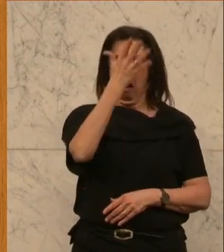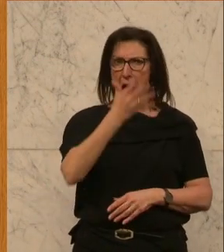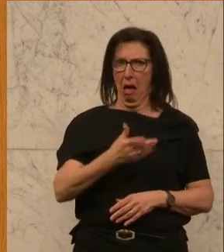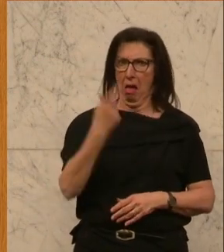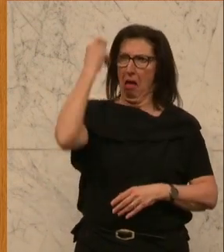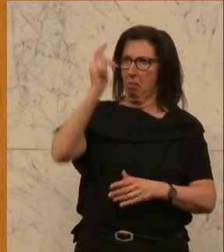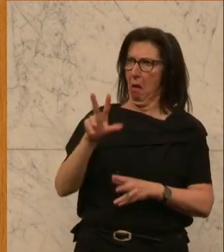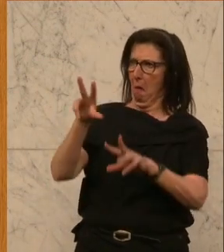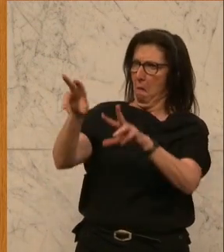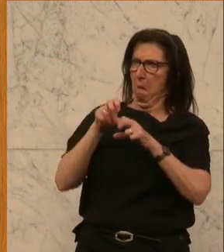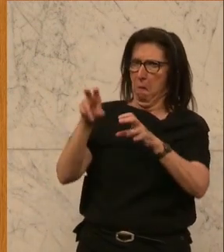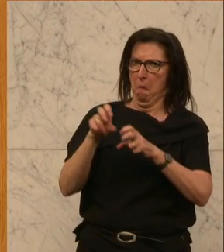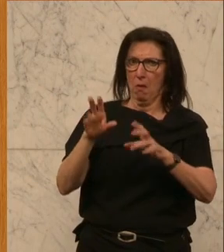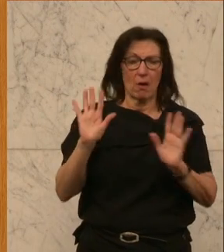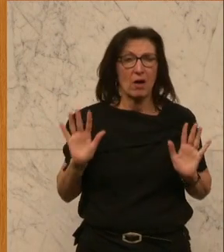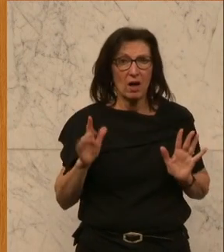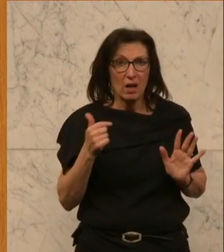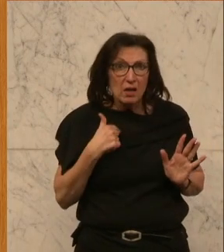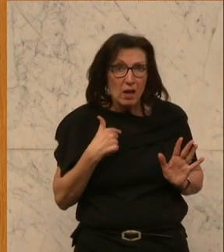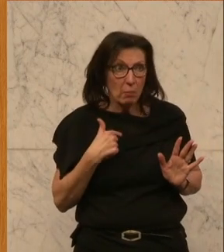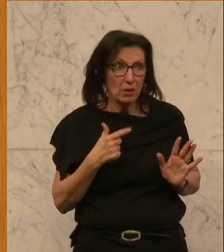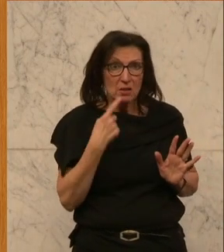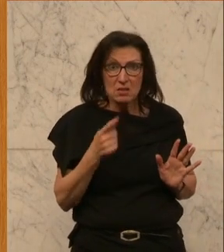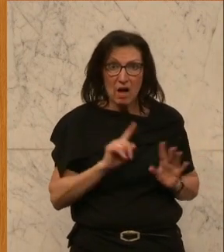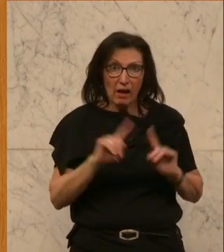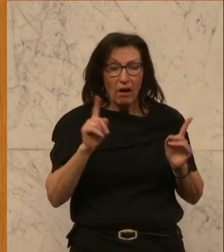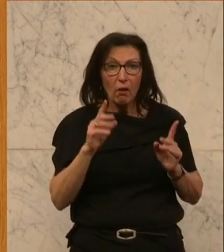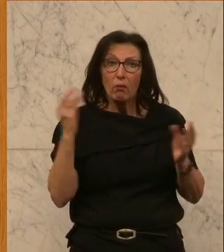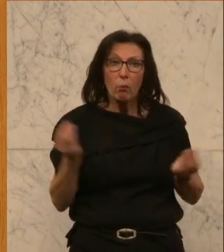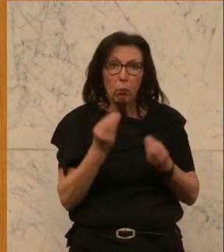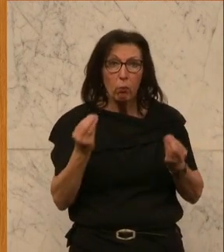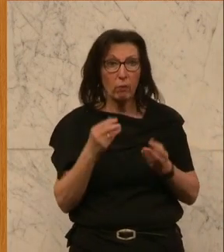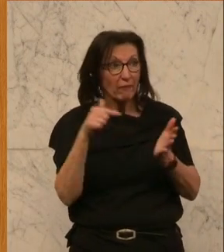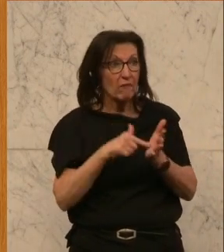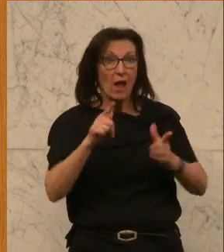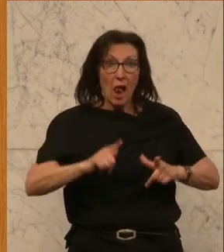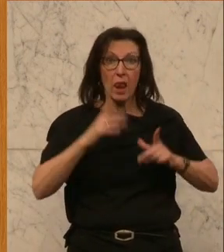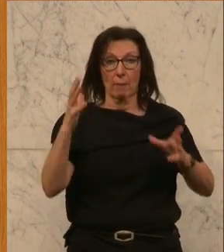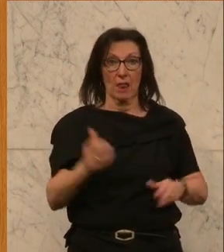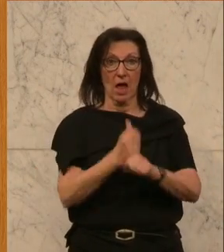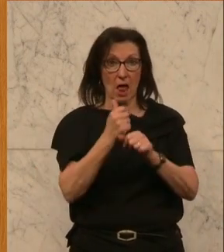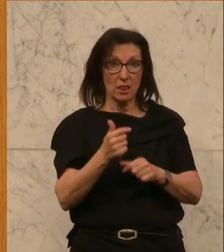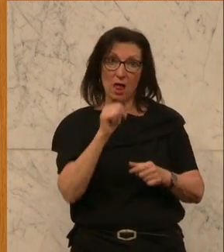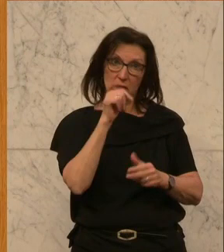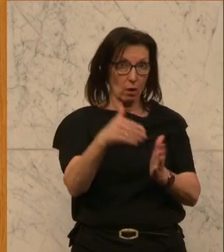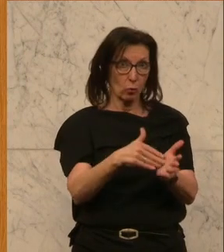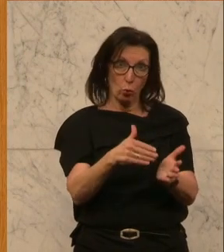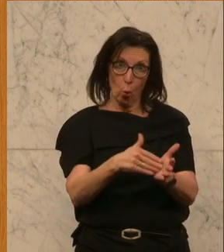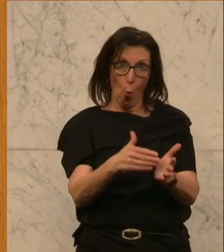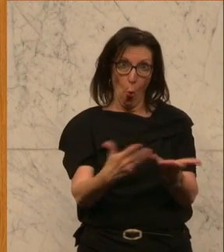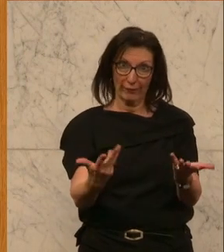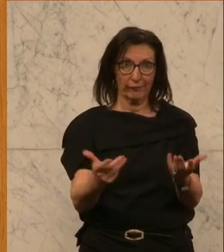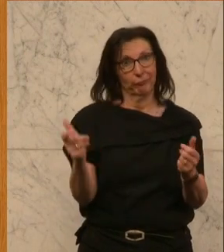sage ich, es ist dazu da, um Leben zu retten. Es muss keiner mit dem Handy eine